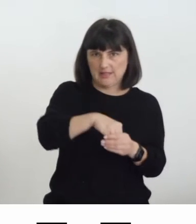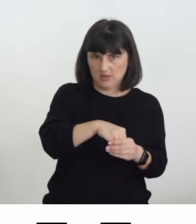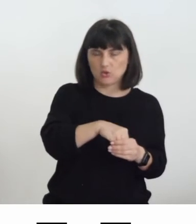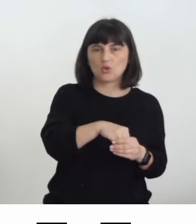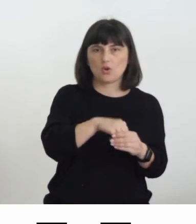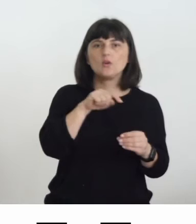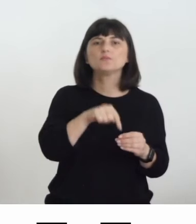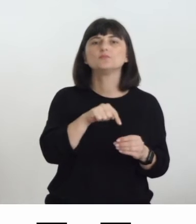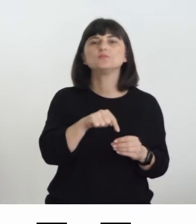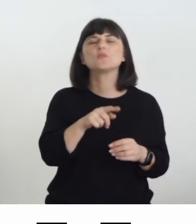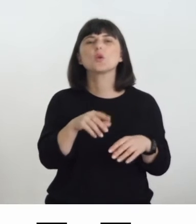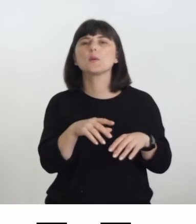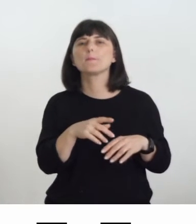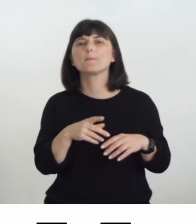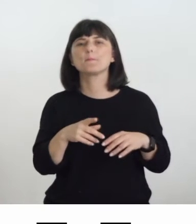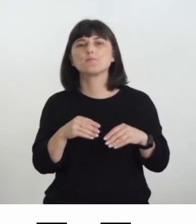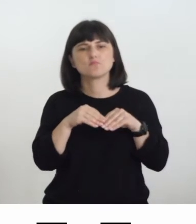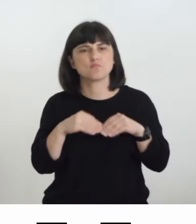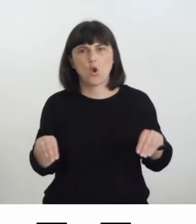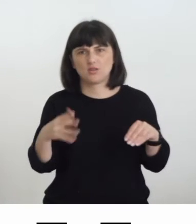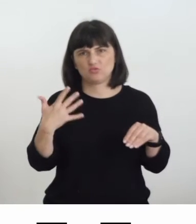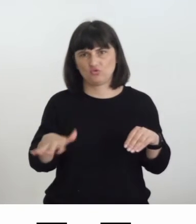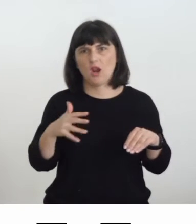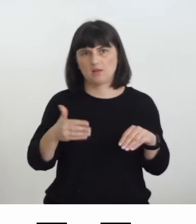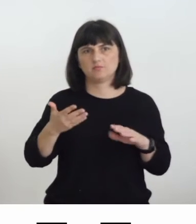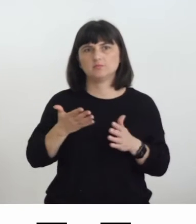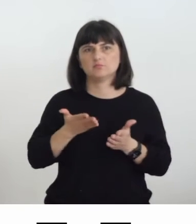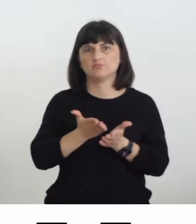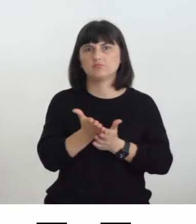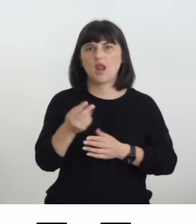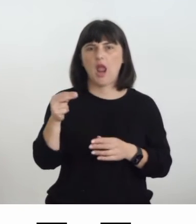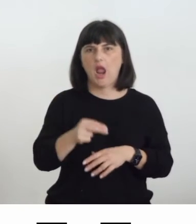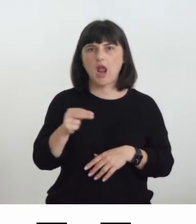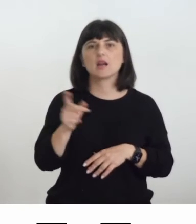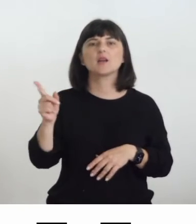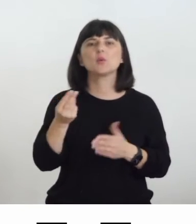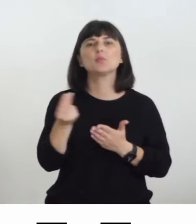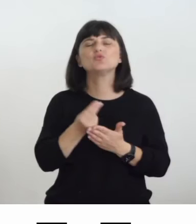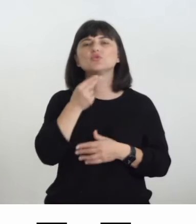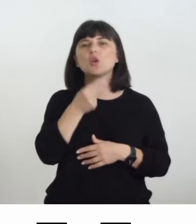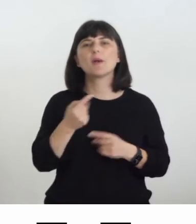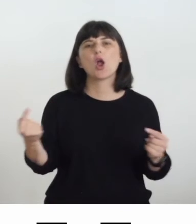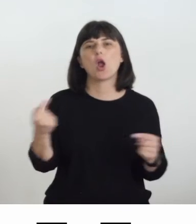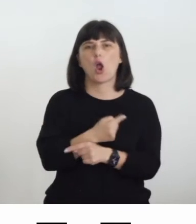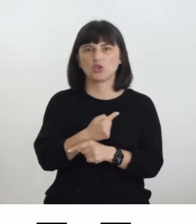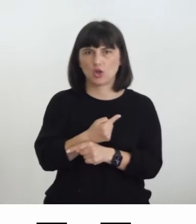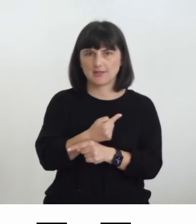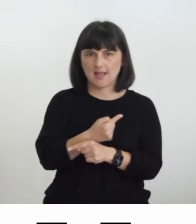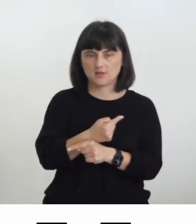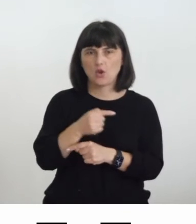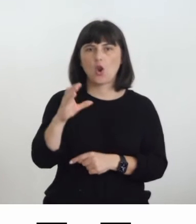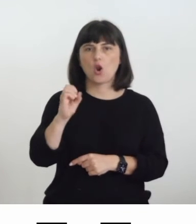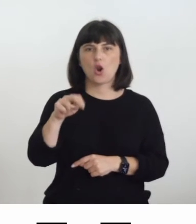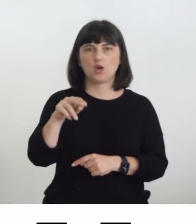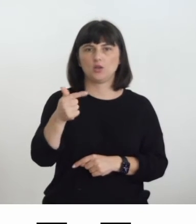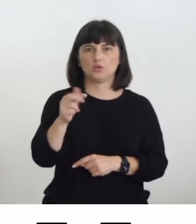questa mostra che ormai si sta ripetendo da alcuni anni che abbiamo chiamato questo progetto Controsenso che